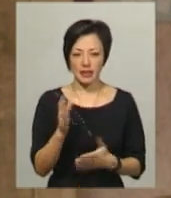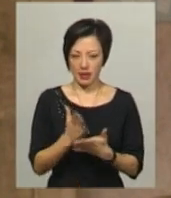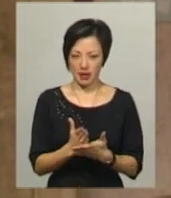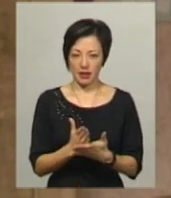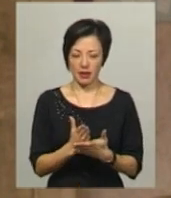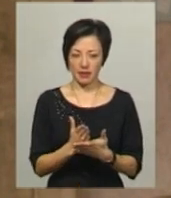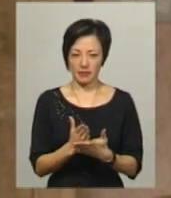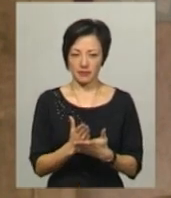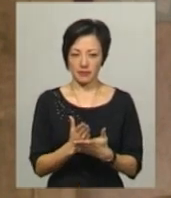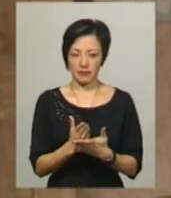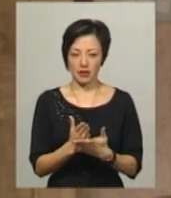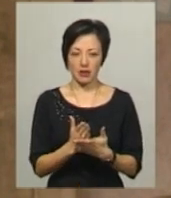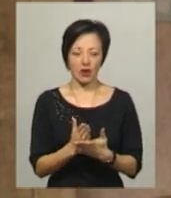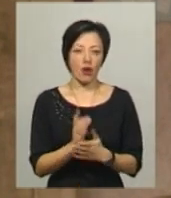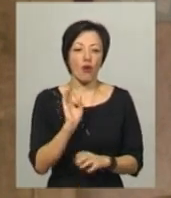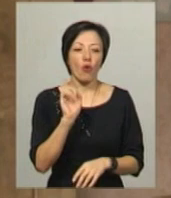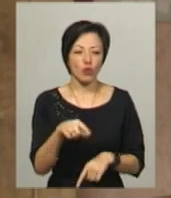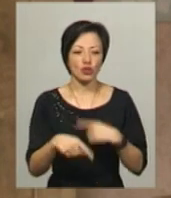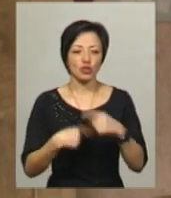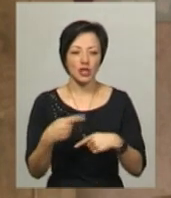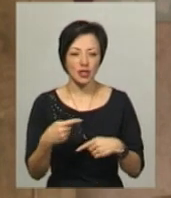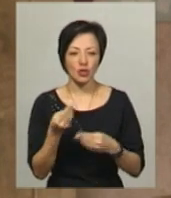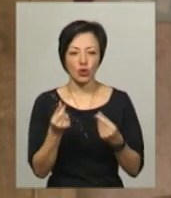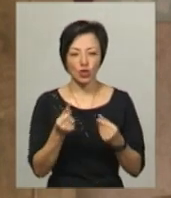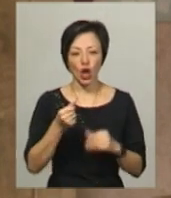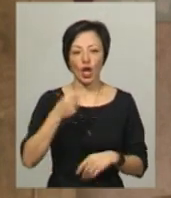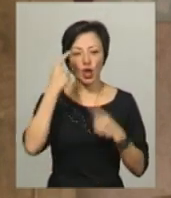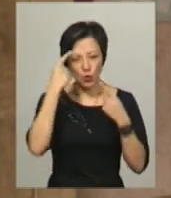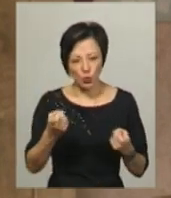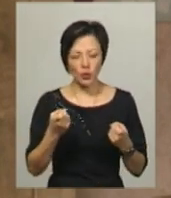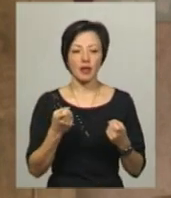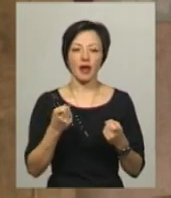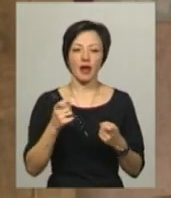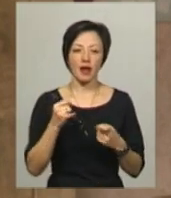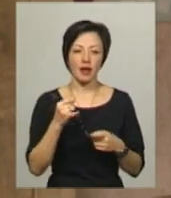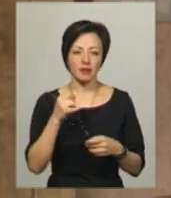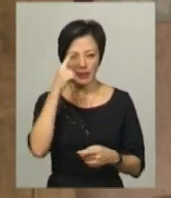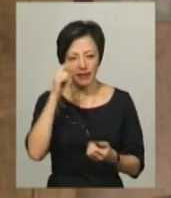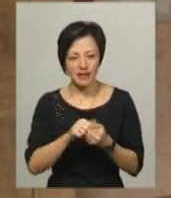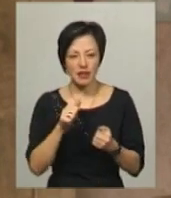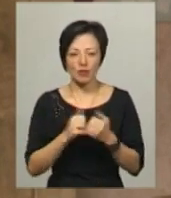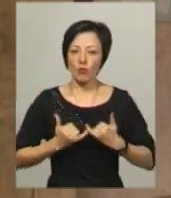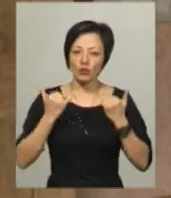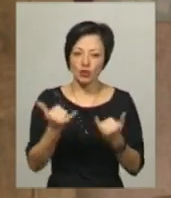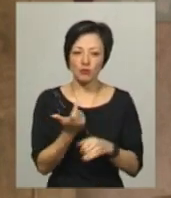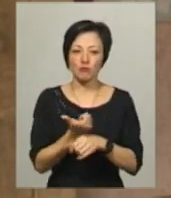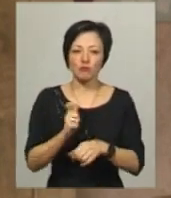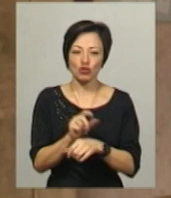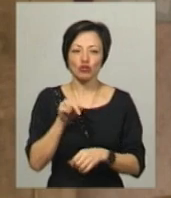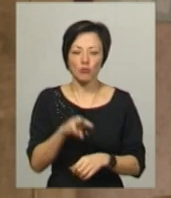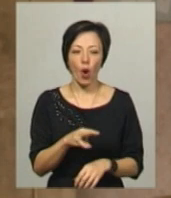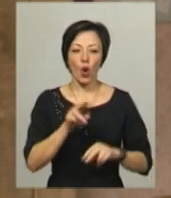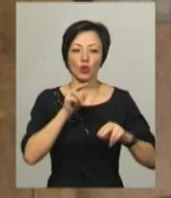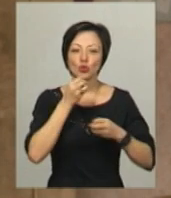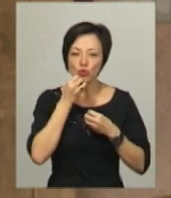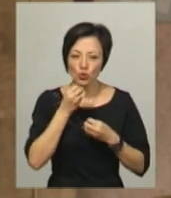через гроші і дурня, і невігласа почитують і шанують більше, ніж доброго, розумного і роботящого.